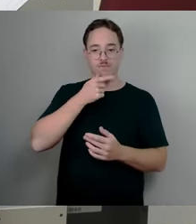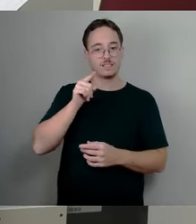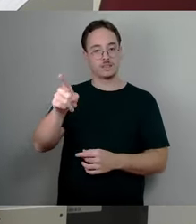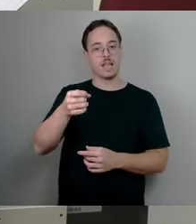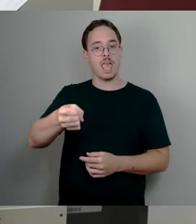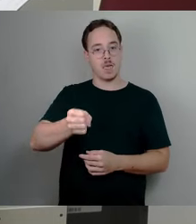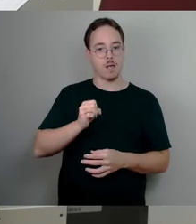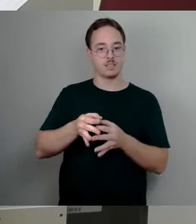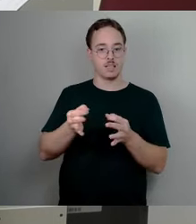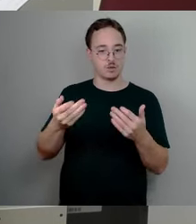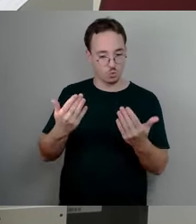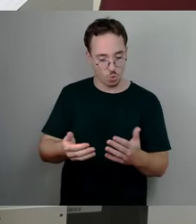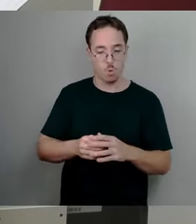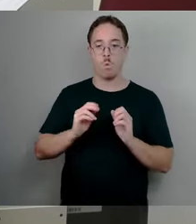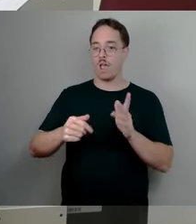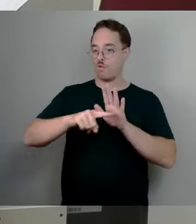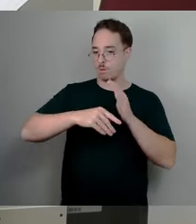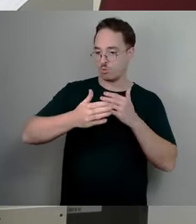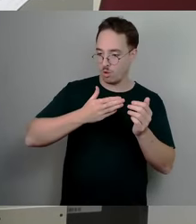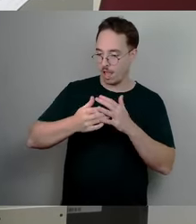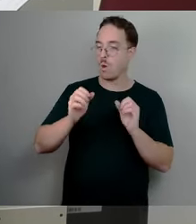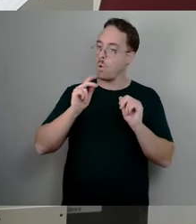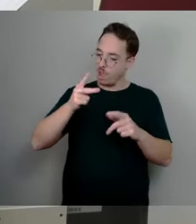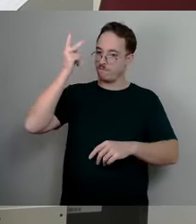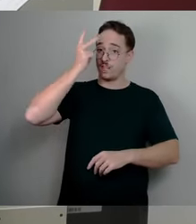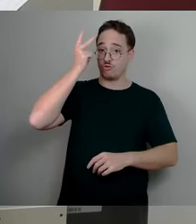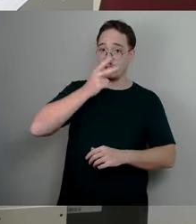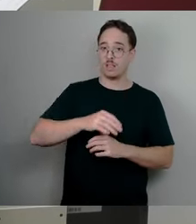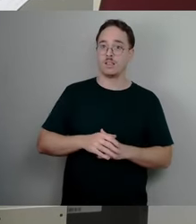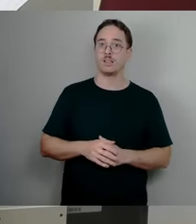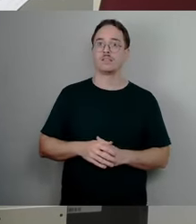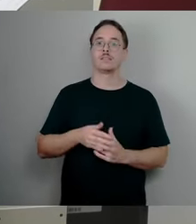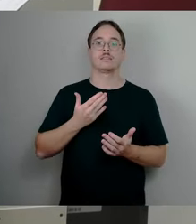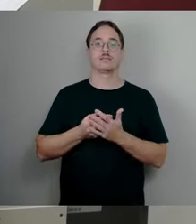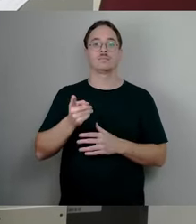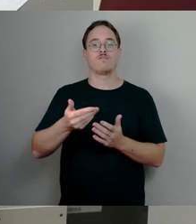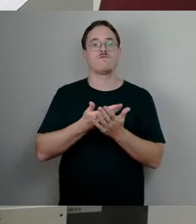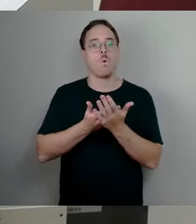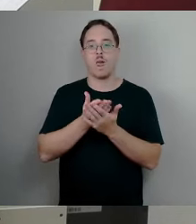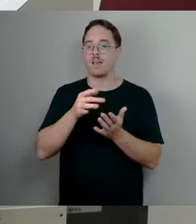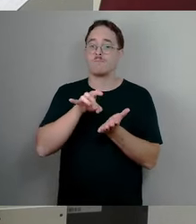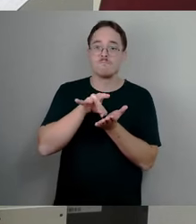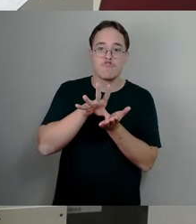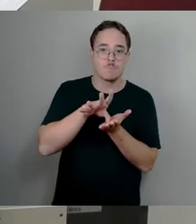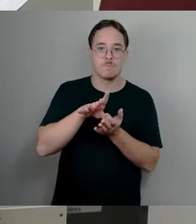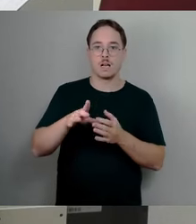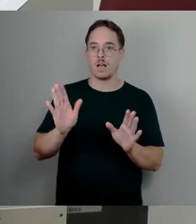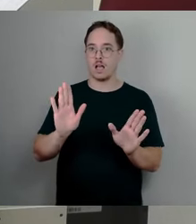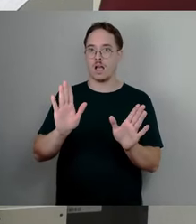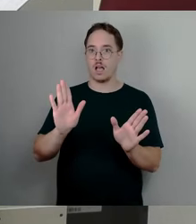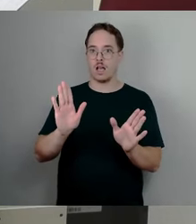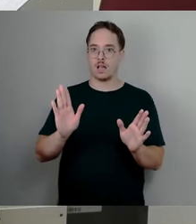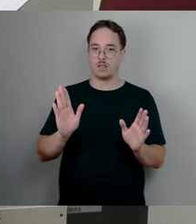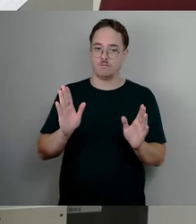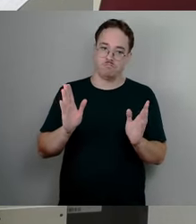Aufkommensneutralität. Und von daher könnte man eigentlich gegen diese Vorlage wenig einzuwenden haben. Ich werde ihr trotzdem nicht zustimmen